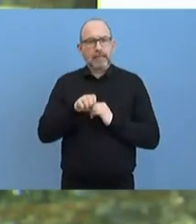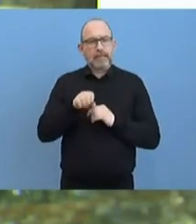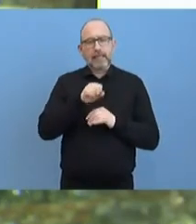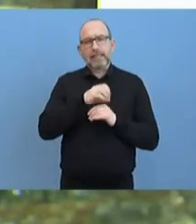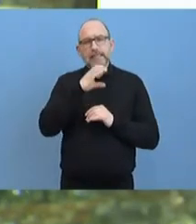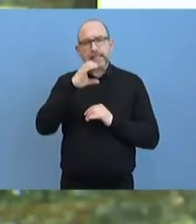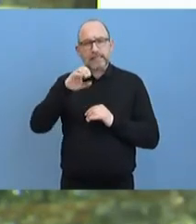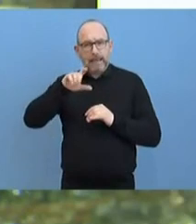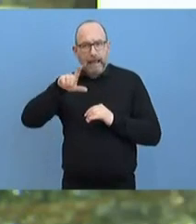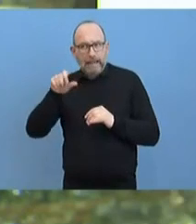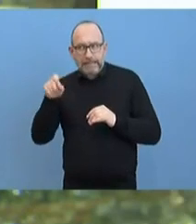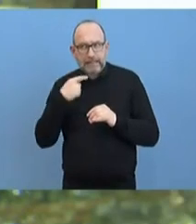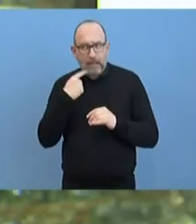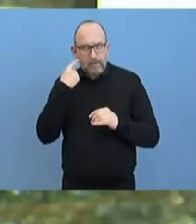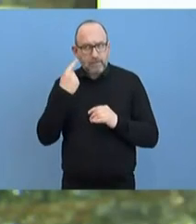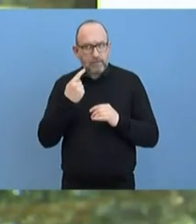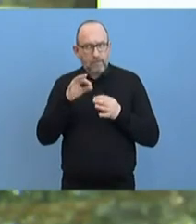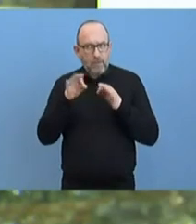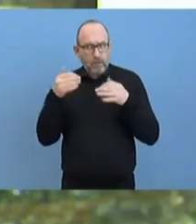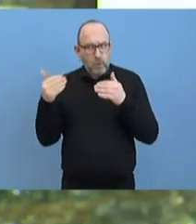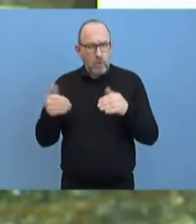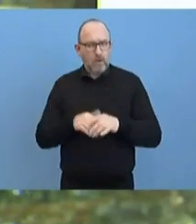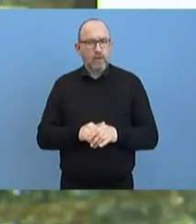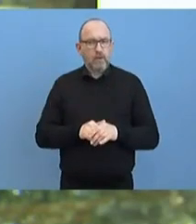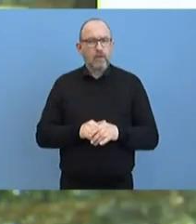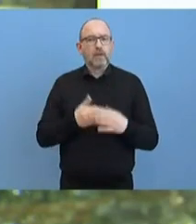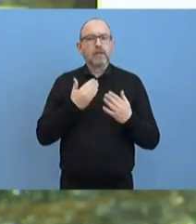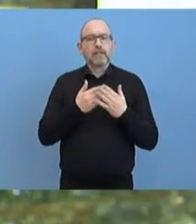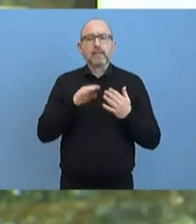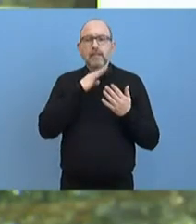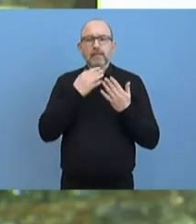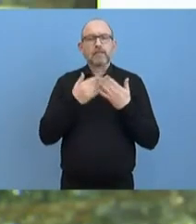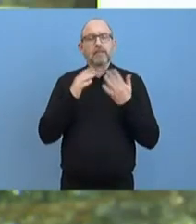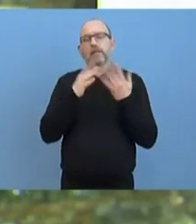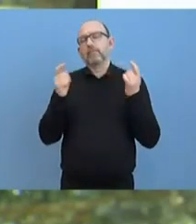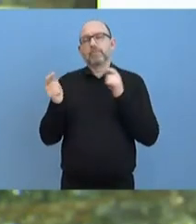ich. Dann gibt es ja auch noch nach wie vor Diskussionen über Corona-Bonds.